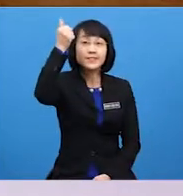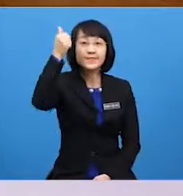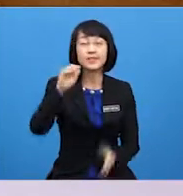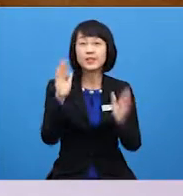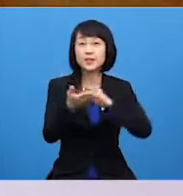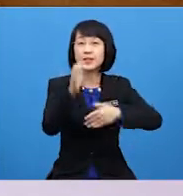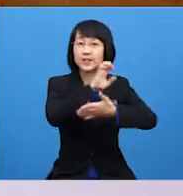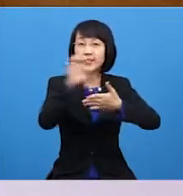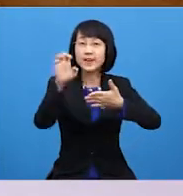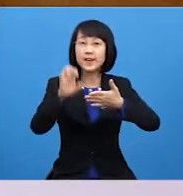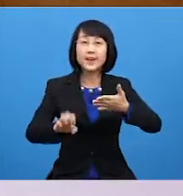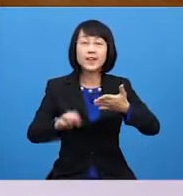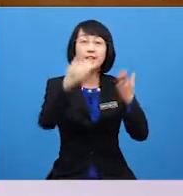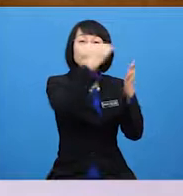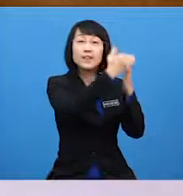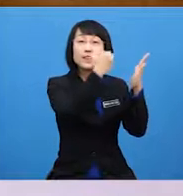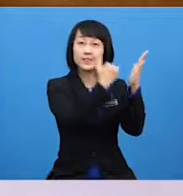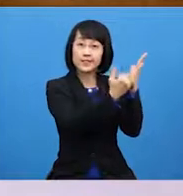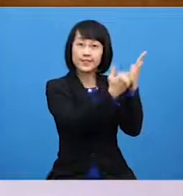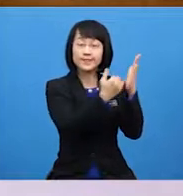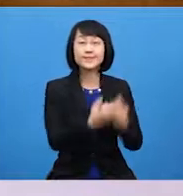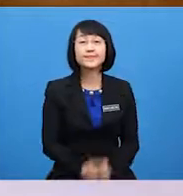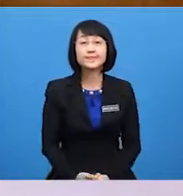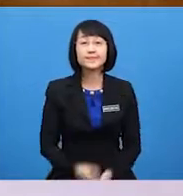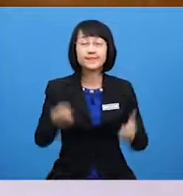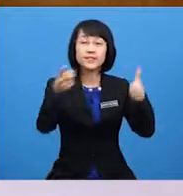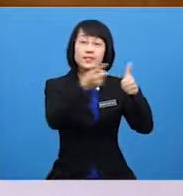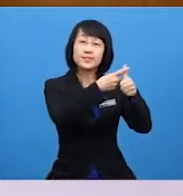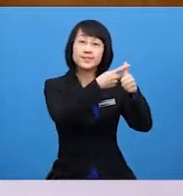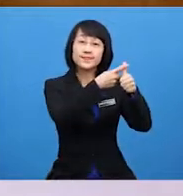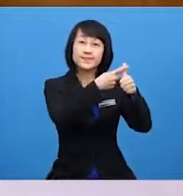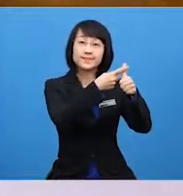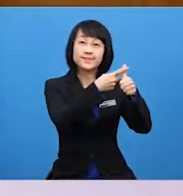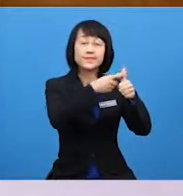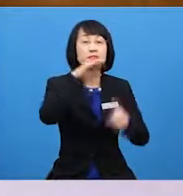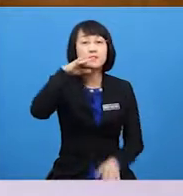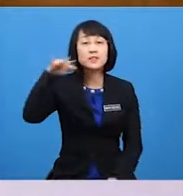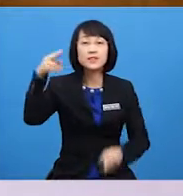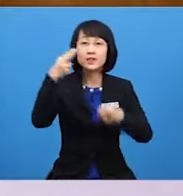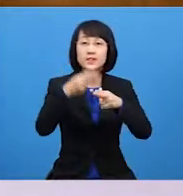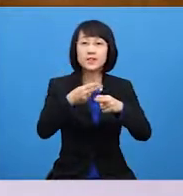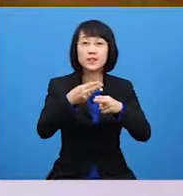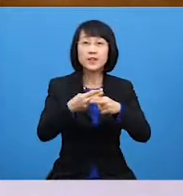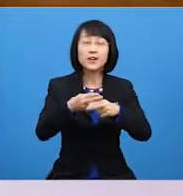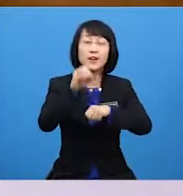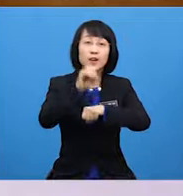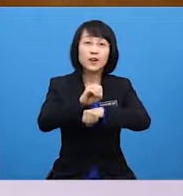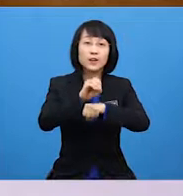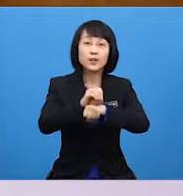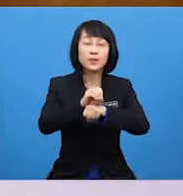the end of the lesson First, spell the name of occupations